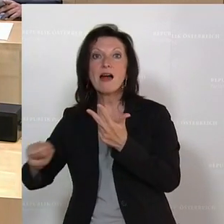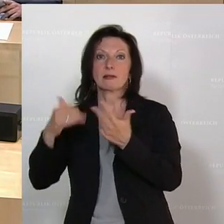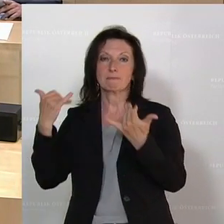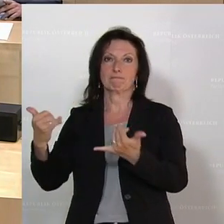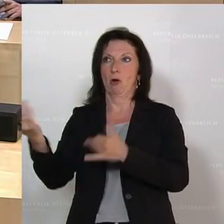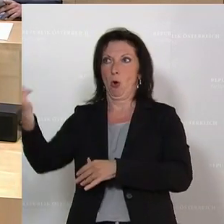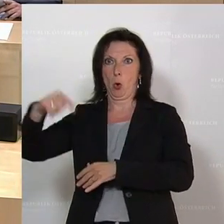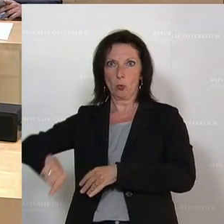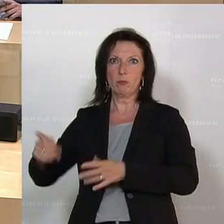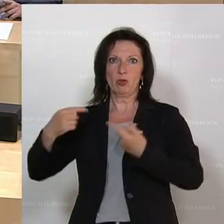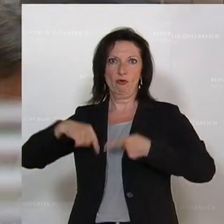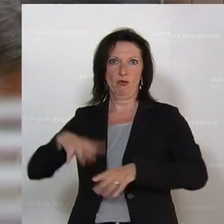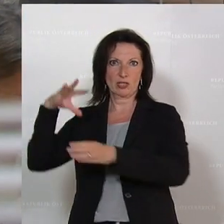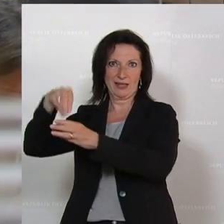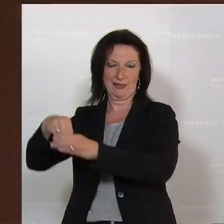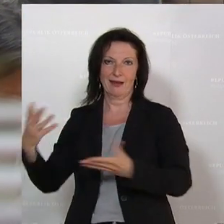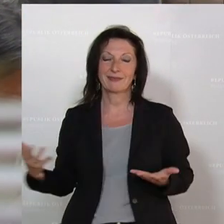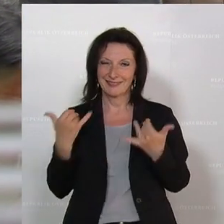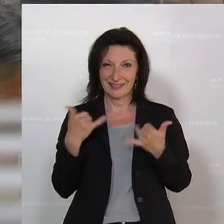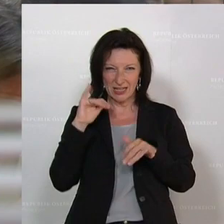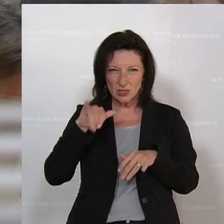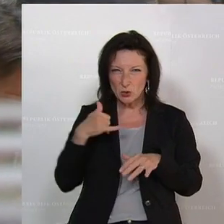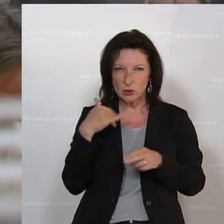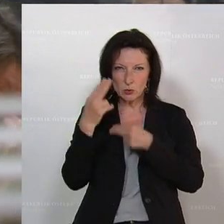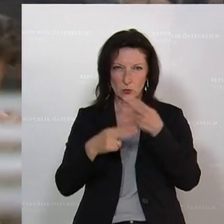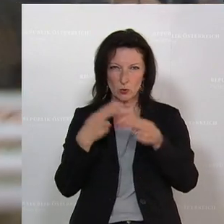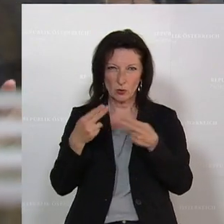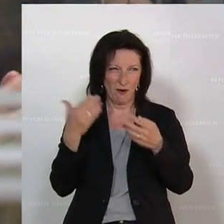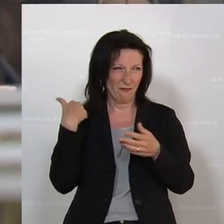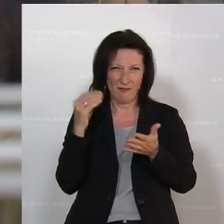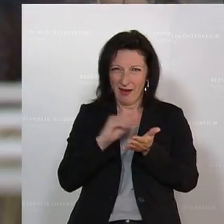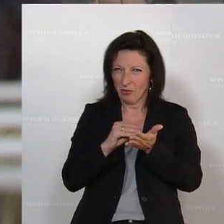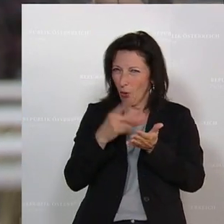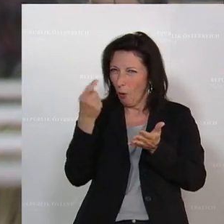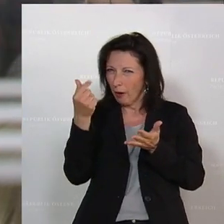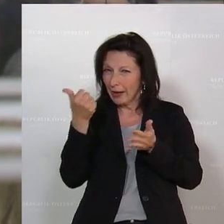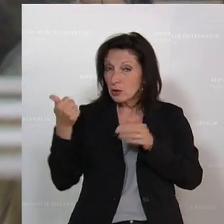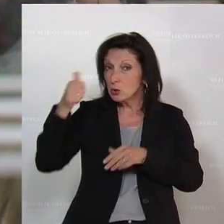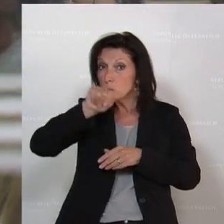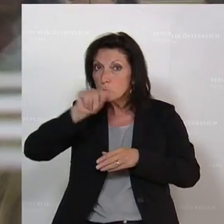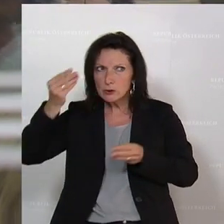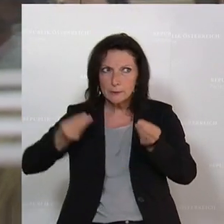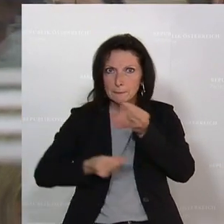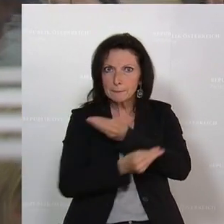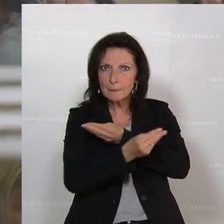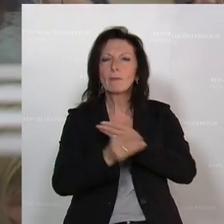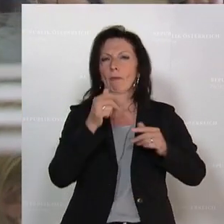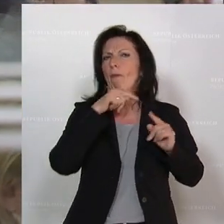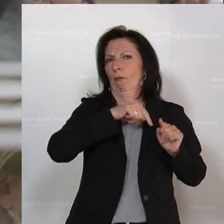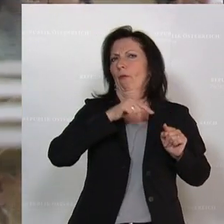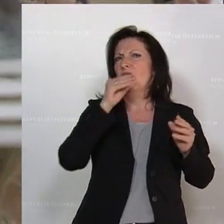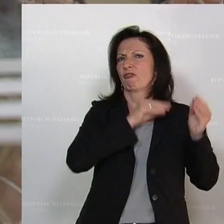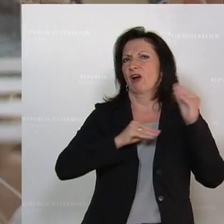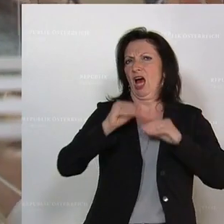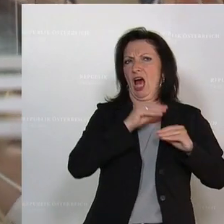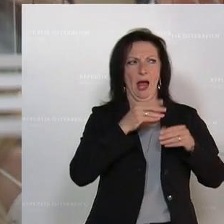haben. Die Justiz untersucht noch, ob es auch Geldflüsse gab, neben den Geldflüssen zum Sobotka-Verein, ob